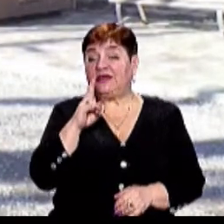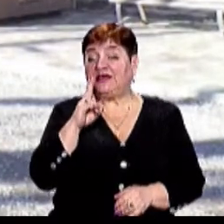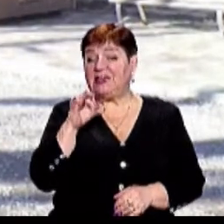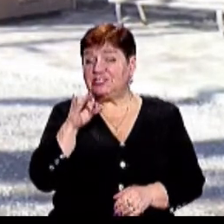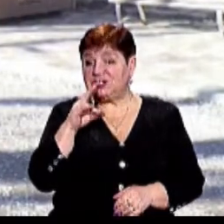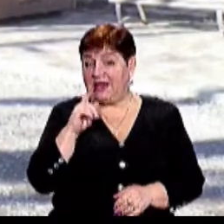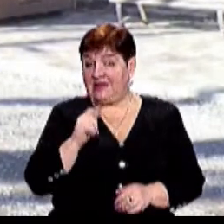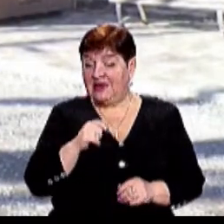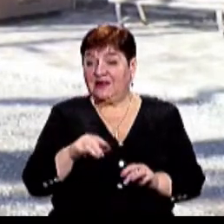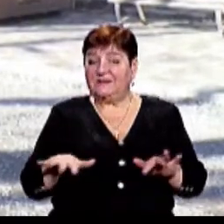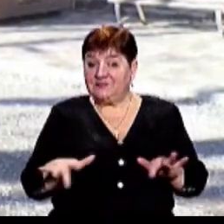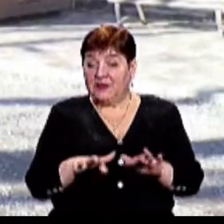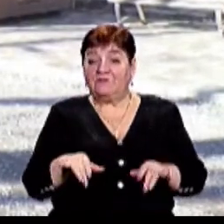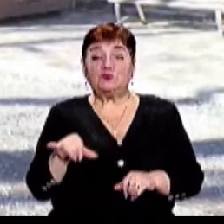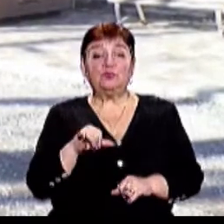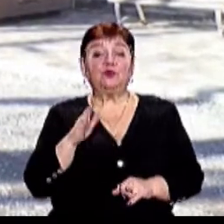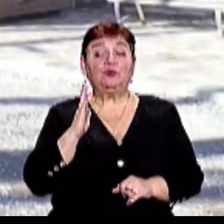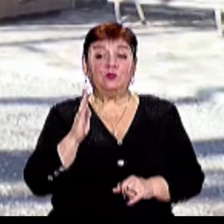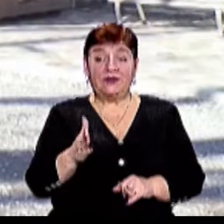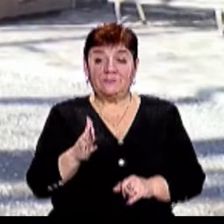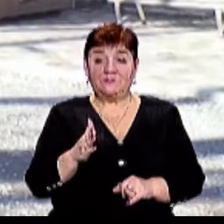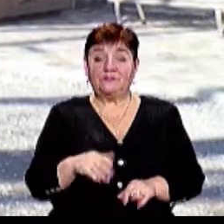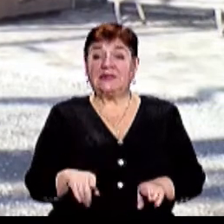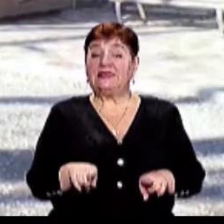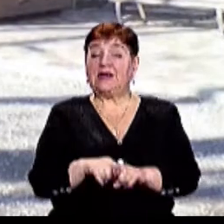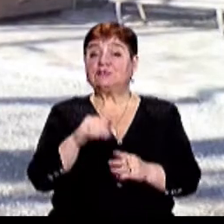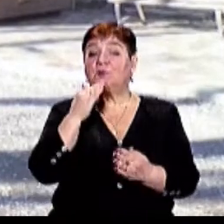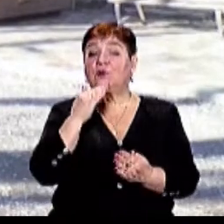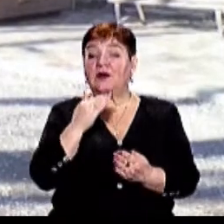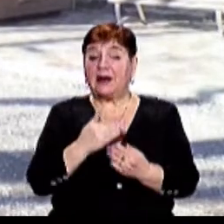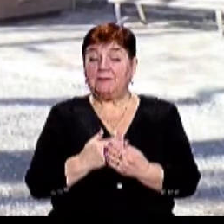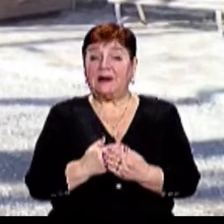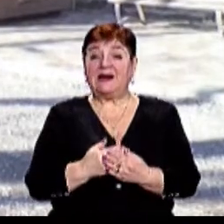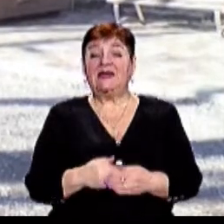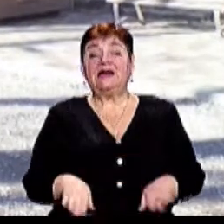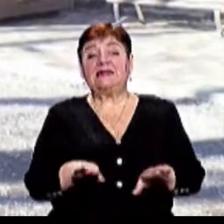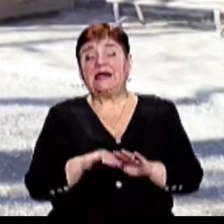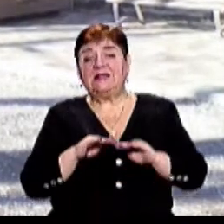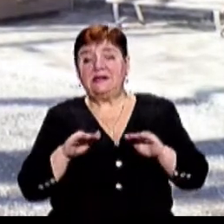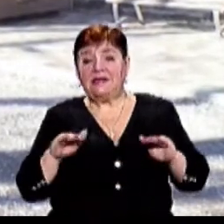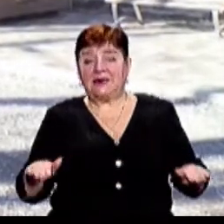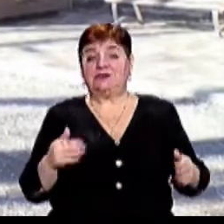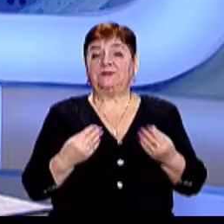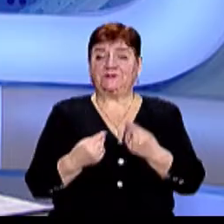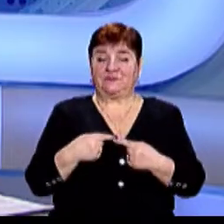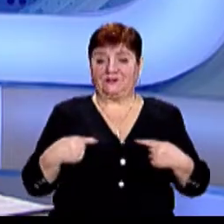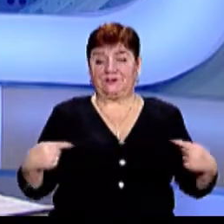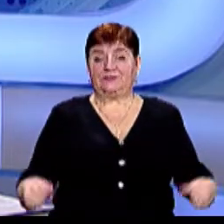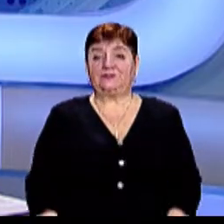діджеї, в суботу буде в нас також насичена програма народні, артисти, дитячі і тому подібне